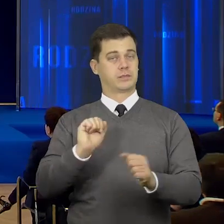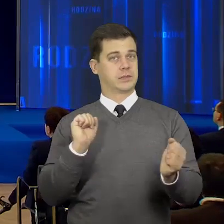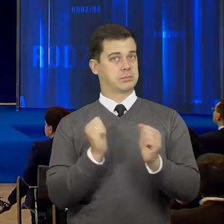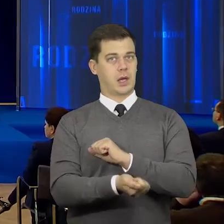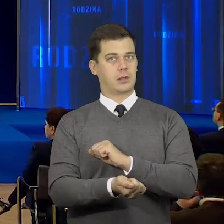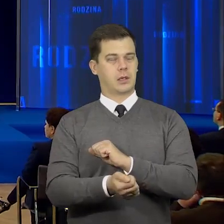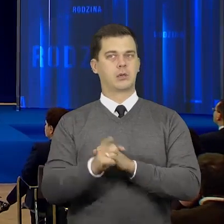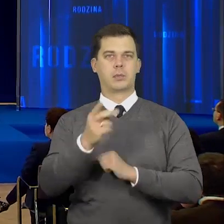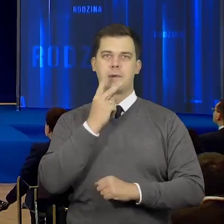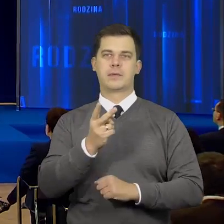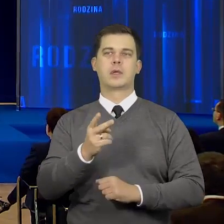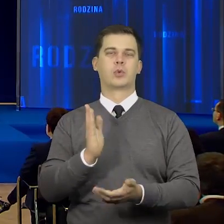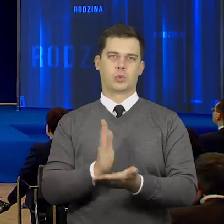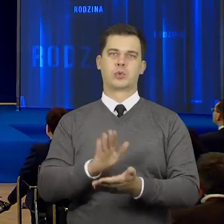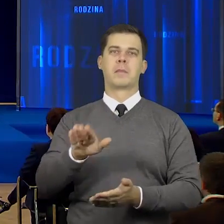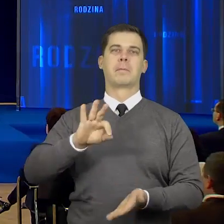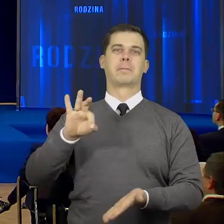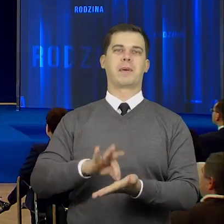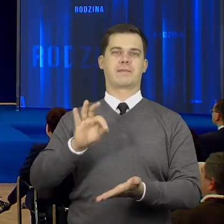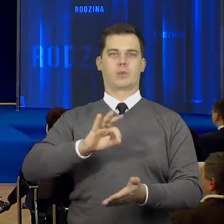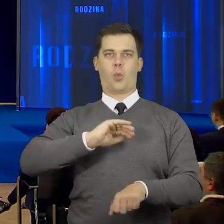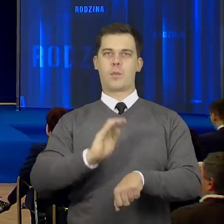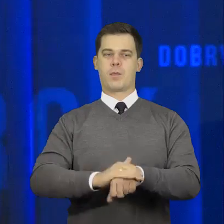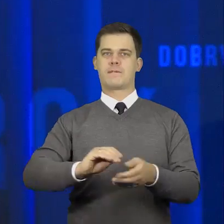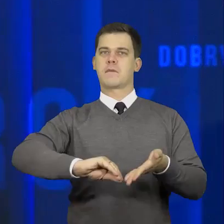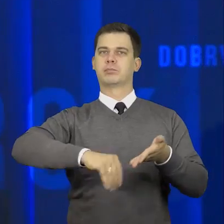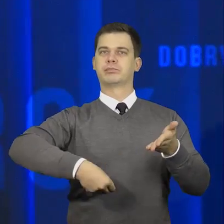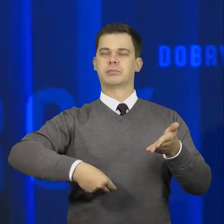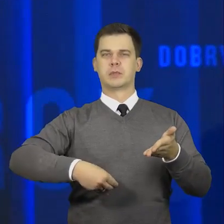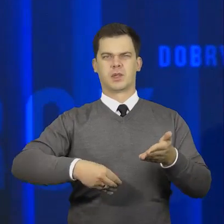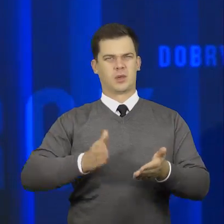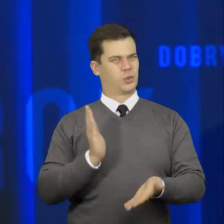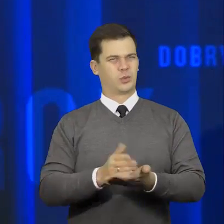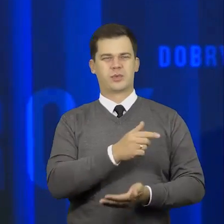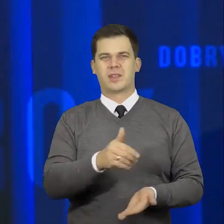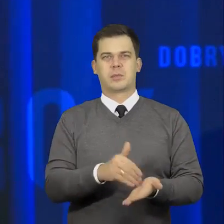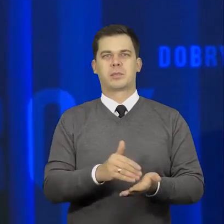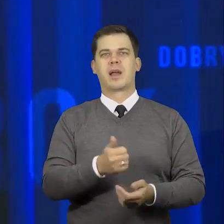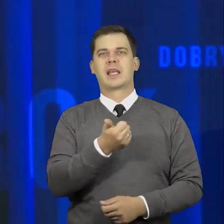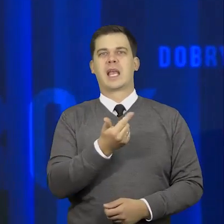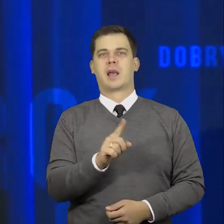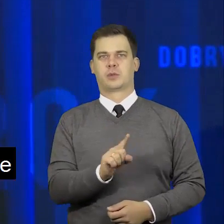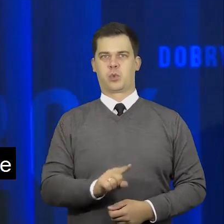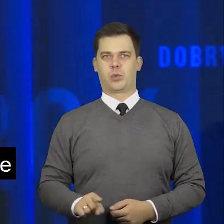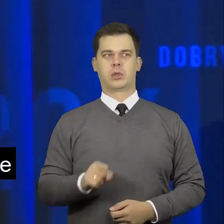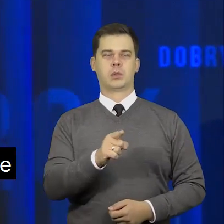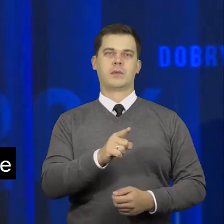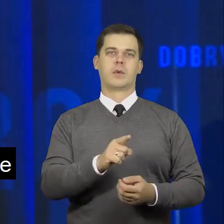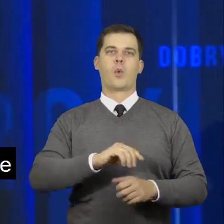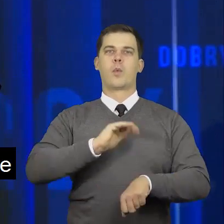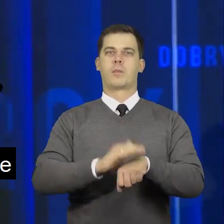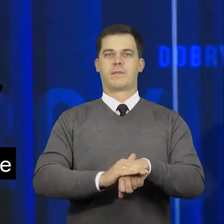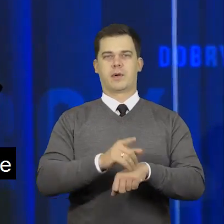Ta zmiana to gwarancja legalnego zatrudnienia. Kończymy wreszcie z kilku złotowymi stawkami dla osób